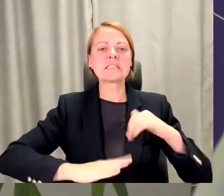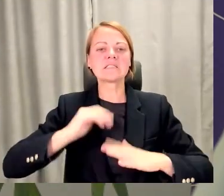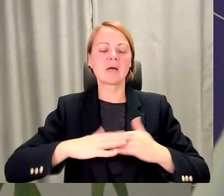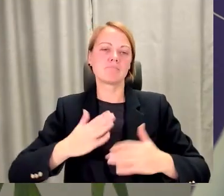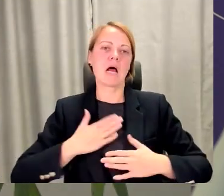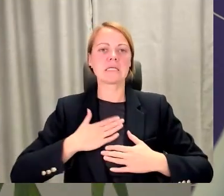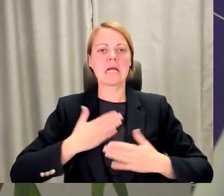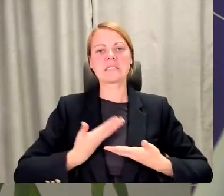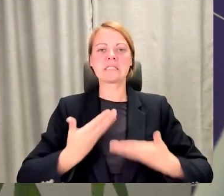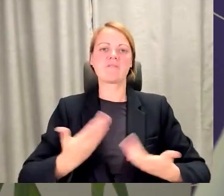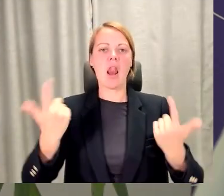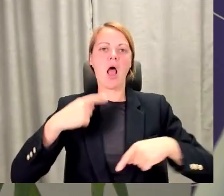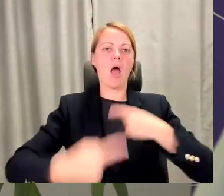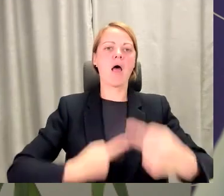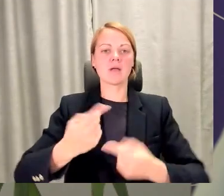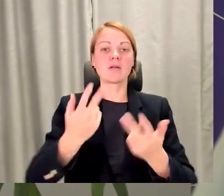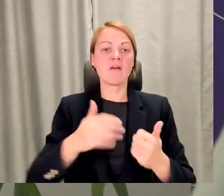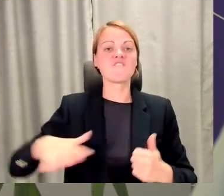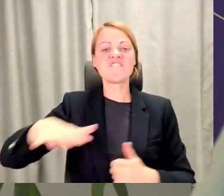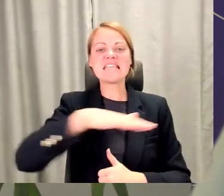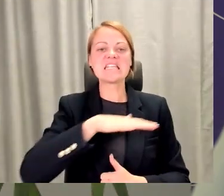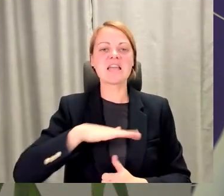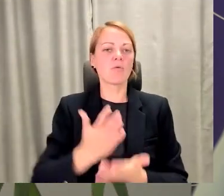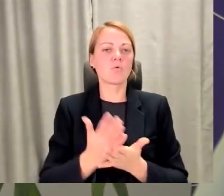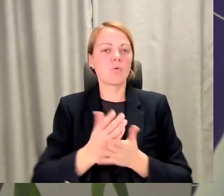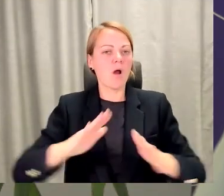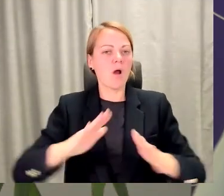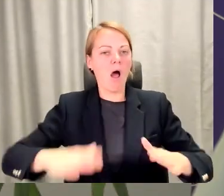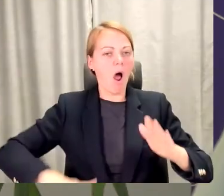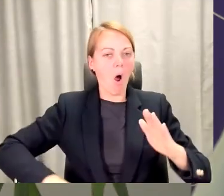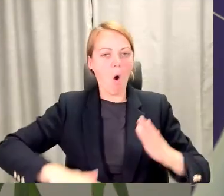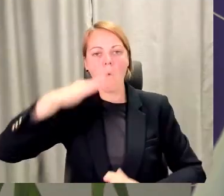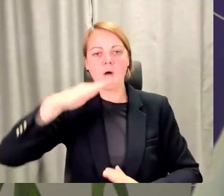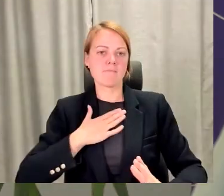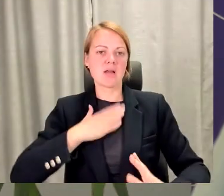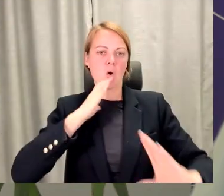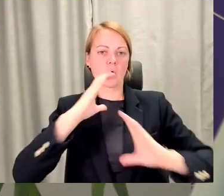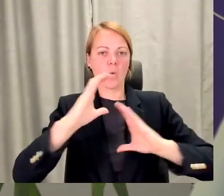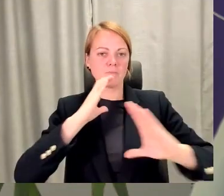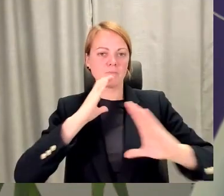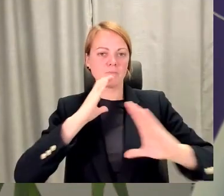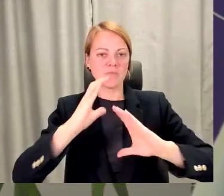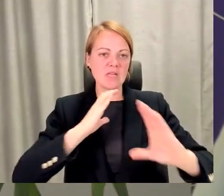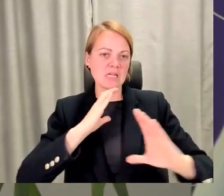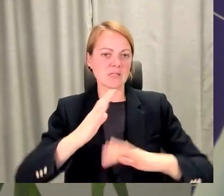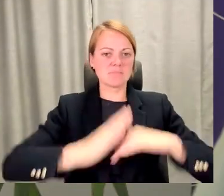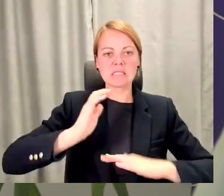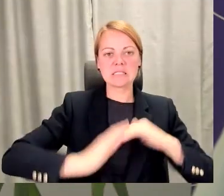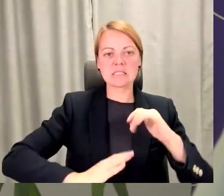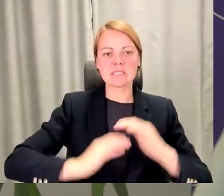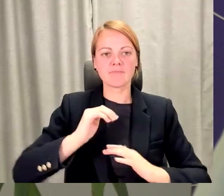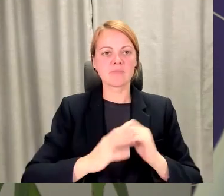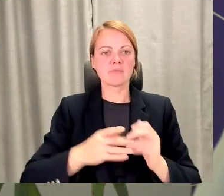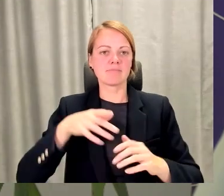Jā, vide, kurā tu esi audzis, tava komunikācijas prasme, tava prasme reaģēt un risināt